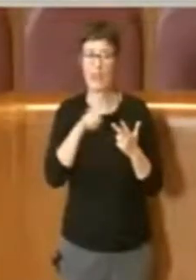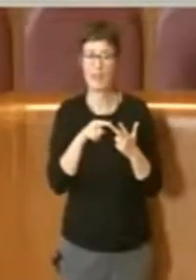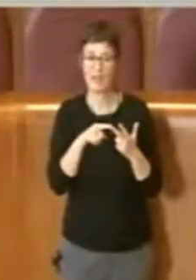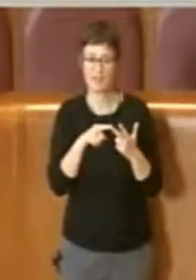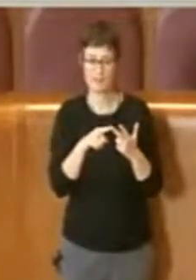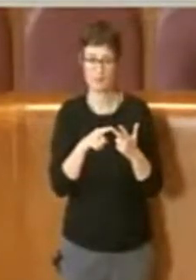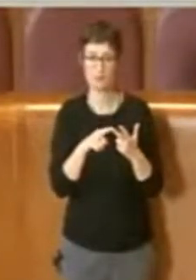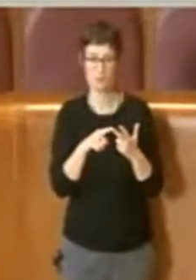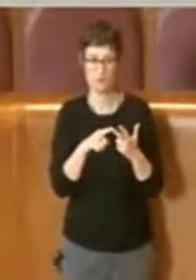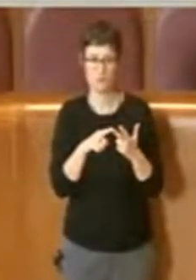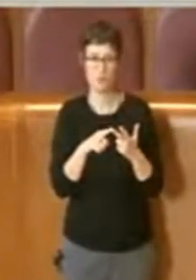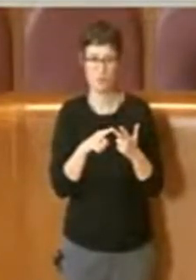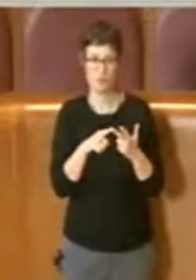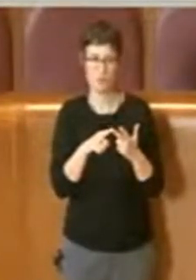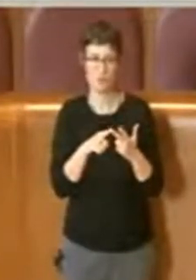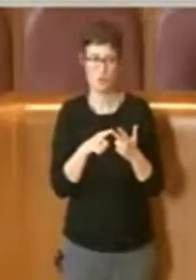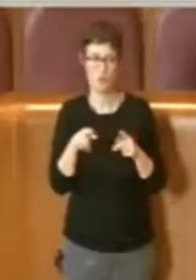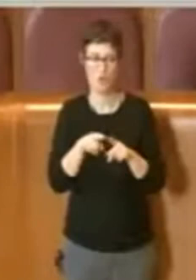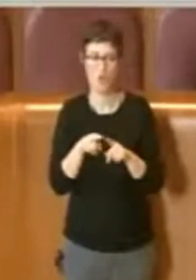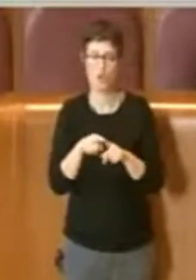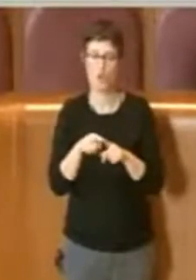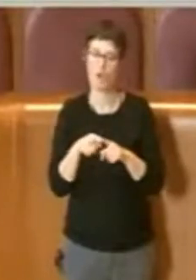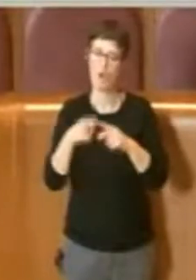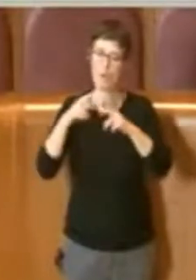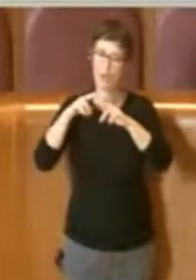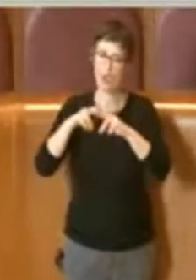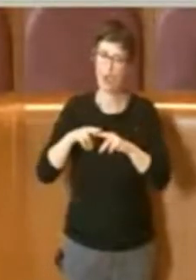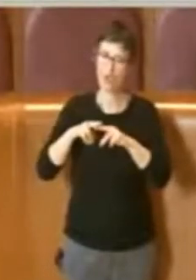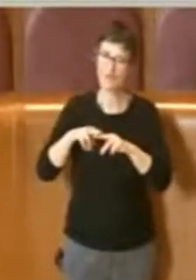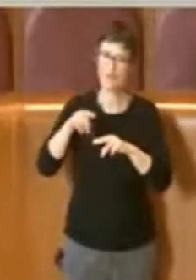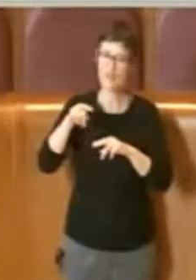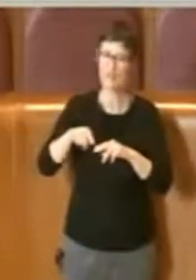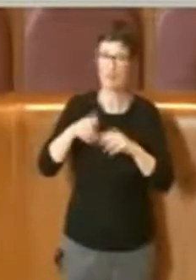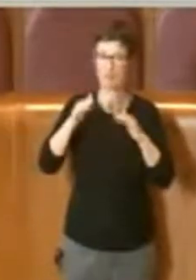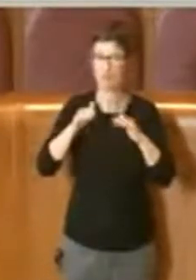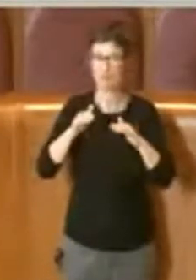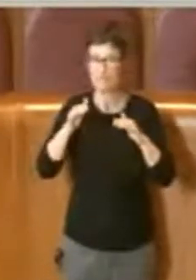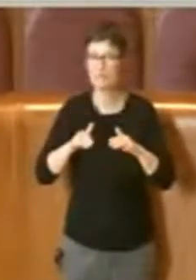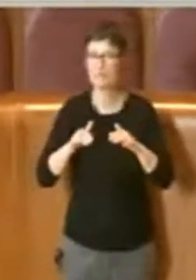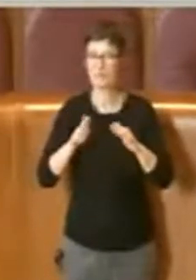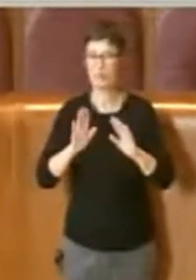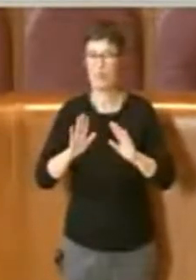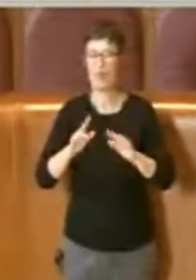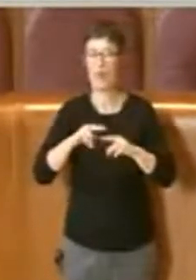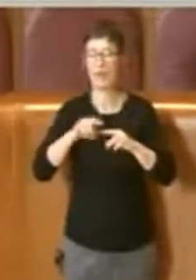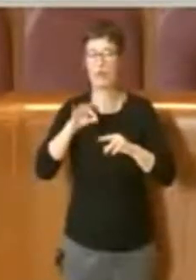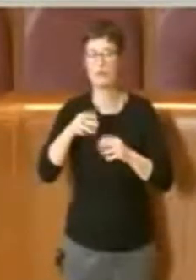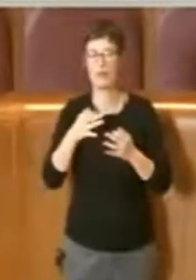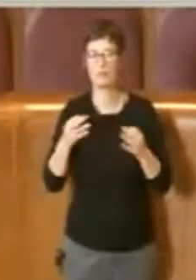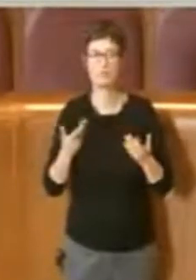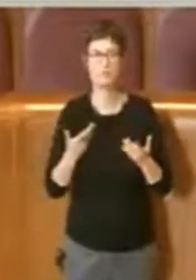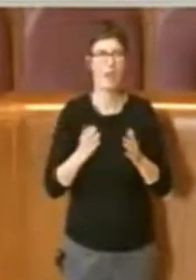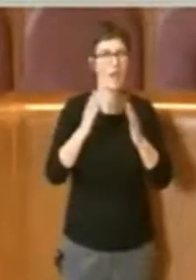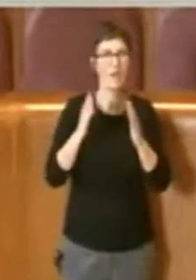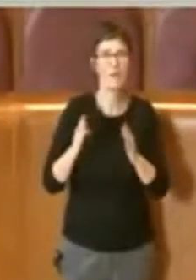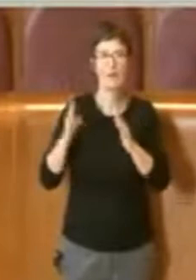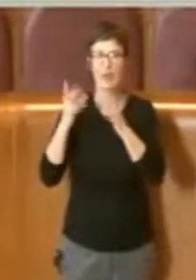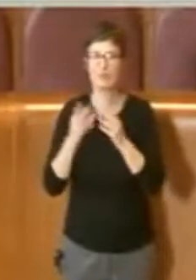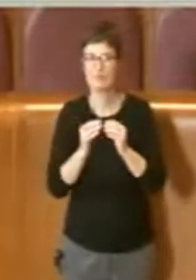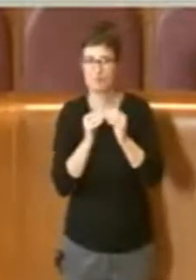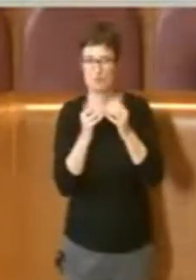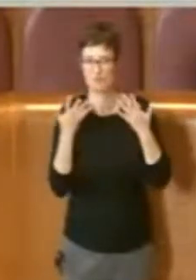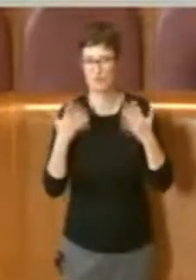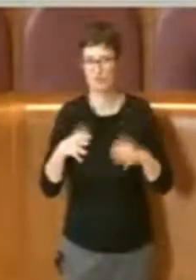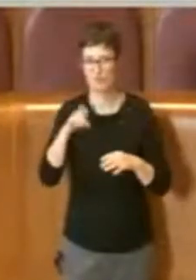conservazione e mantenimento dei manufatti esistenti nell'area di oggetto dell'intervento, anche qui la Giunta comunque ha preso atto